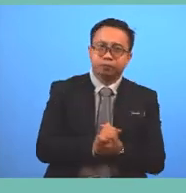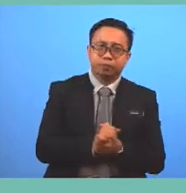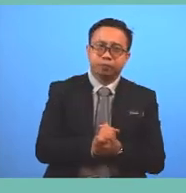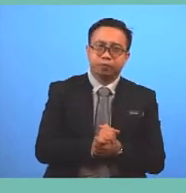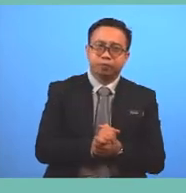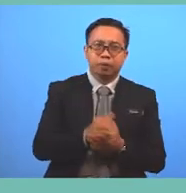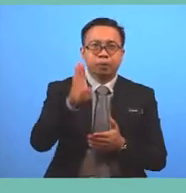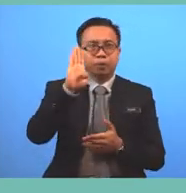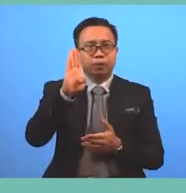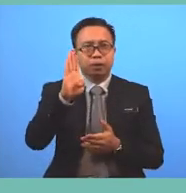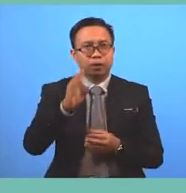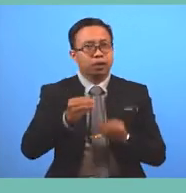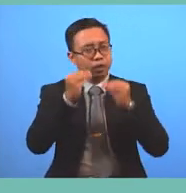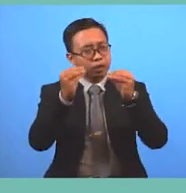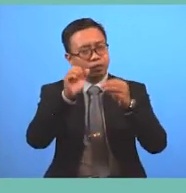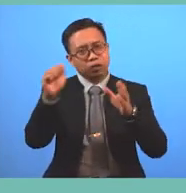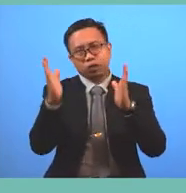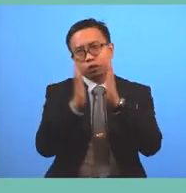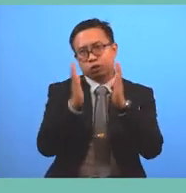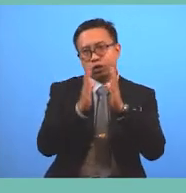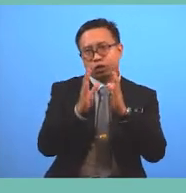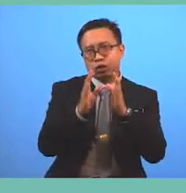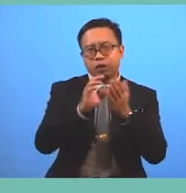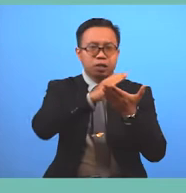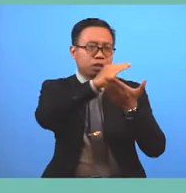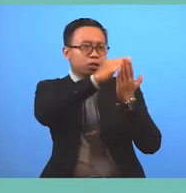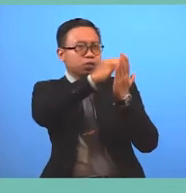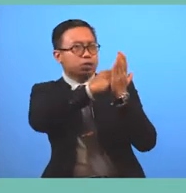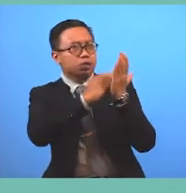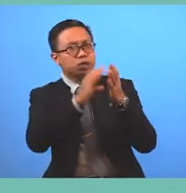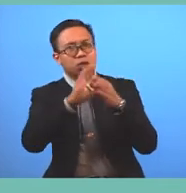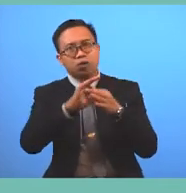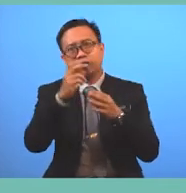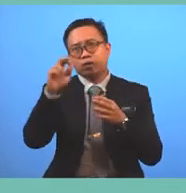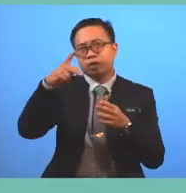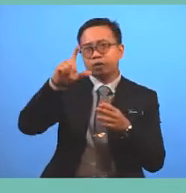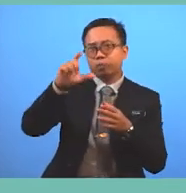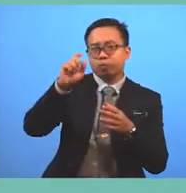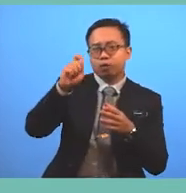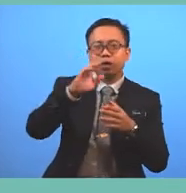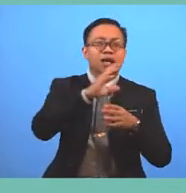B. Give a short description of the plot and the setting